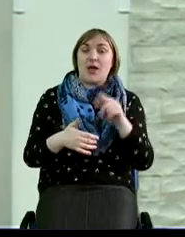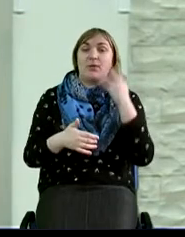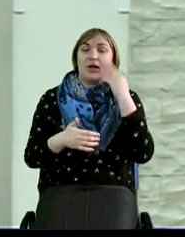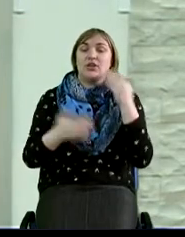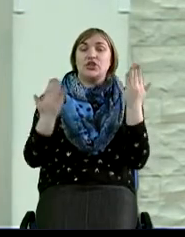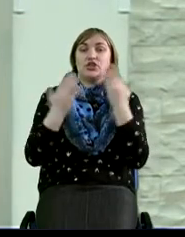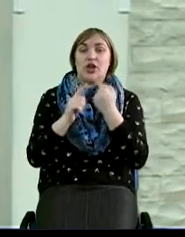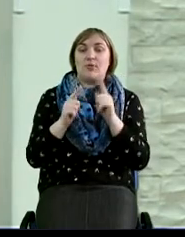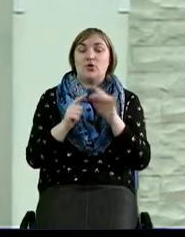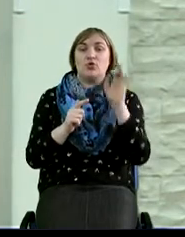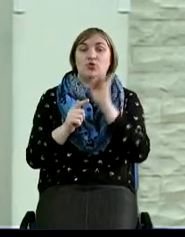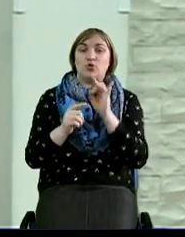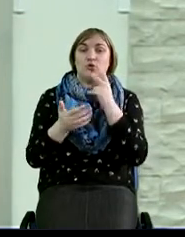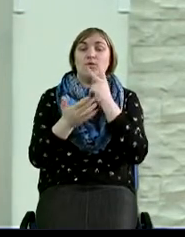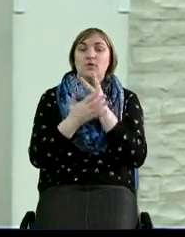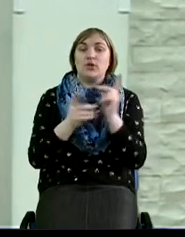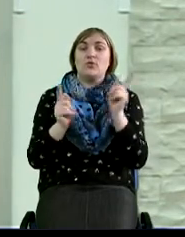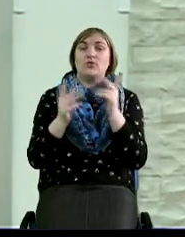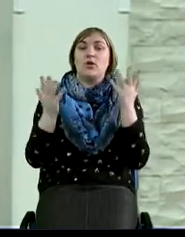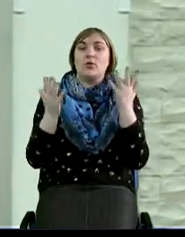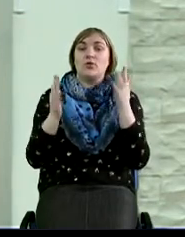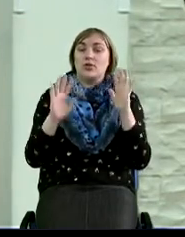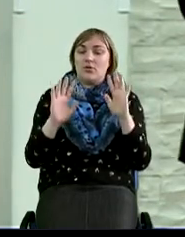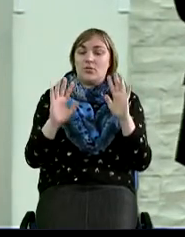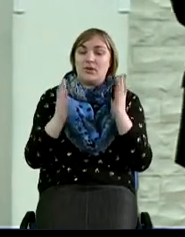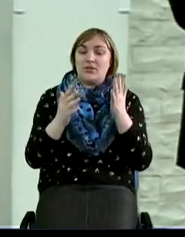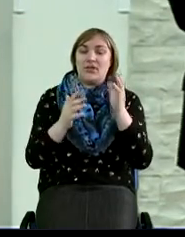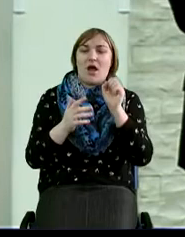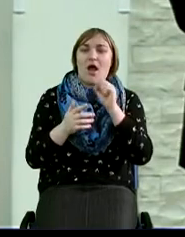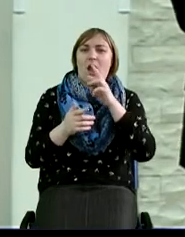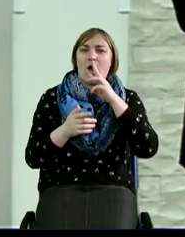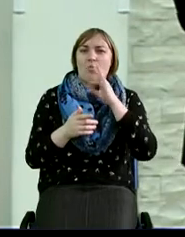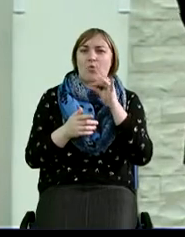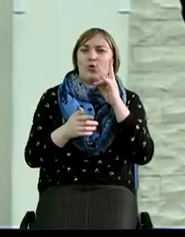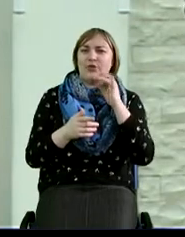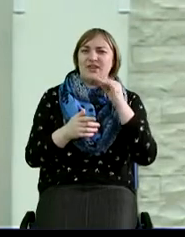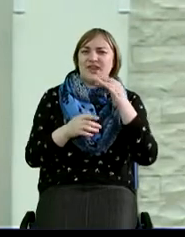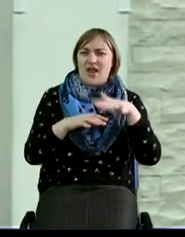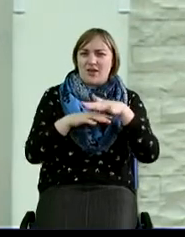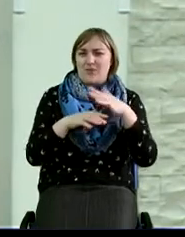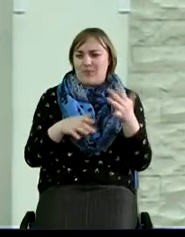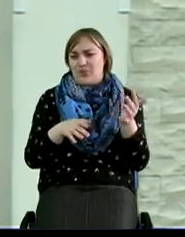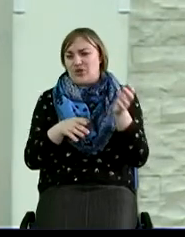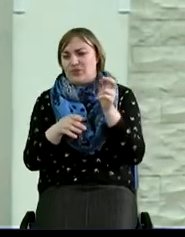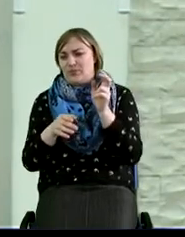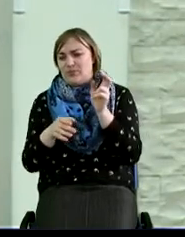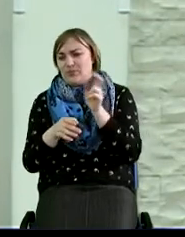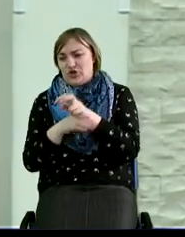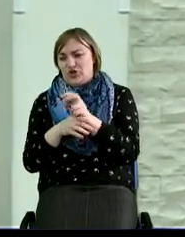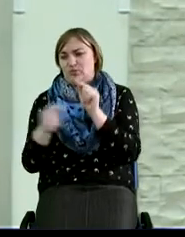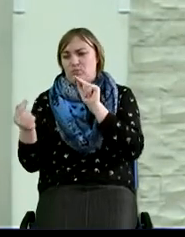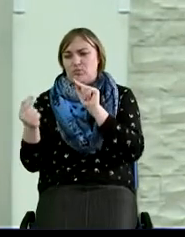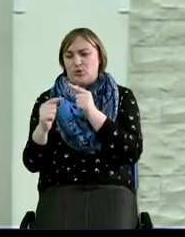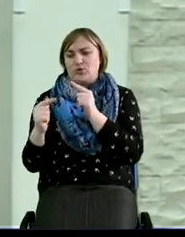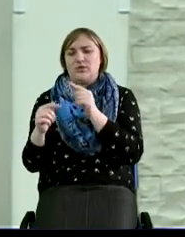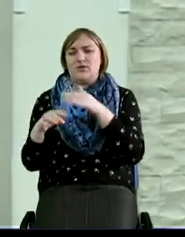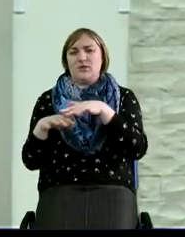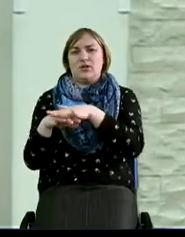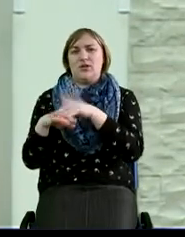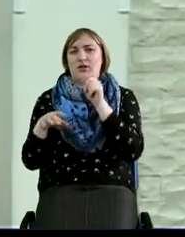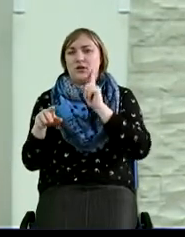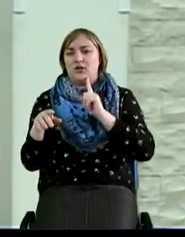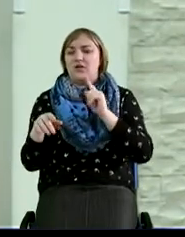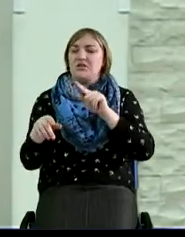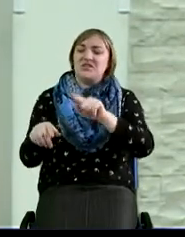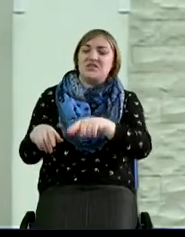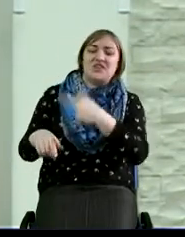читаем эту историю, то видим, что в определенный момент амонитяне, они пришли на народ израильский, стали там станом и стали требовать,